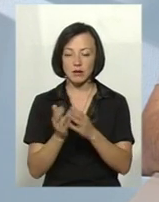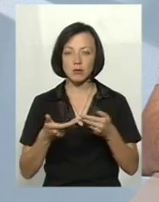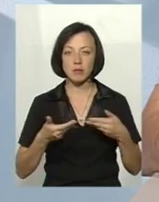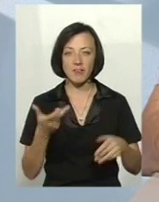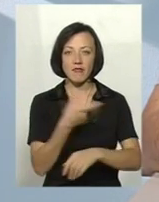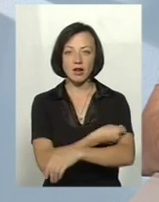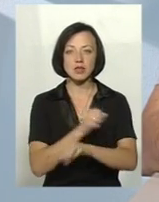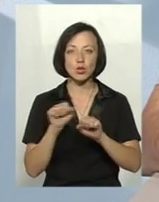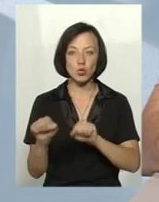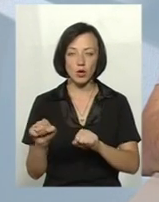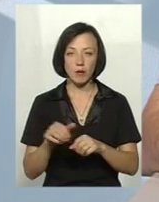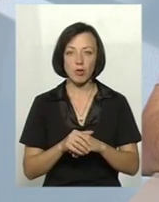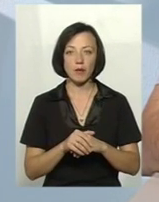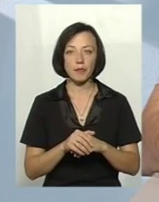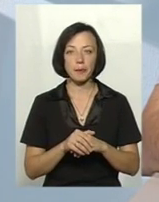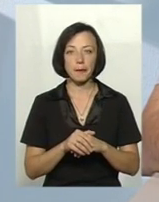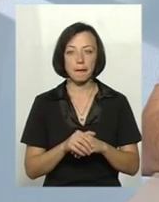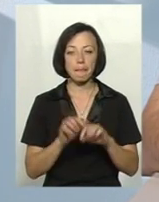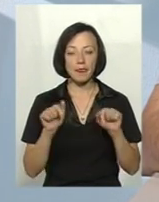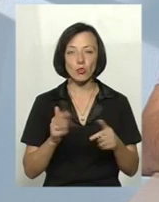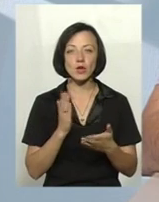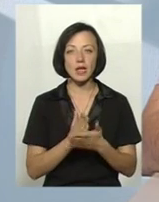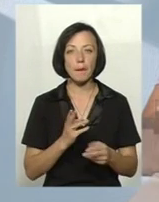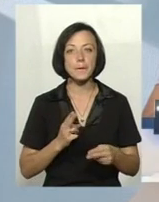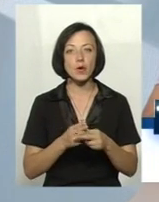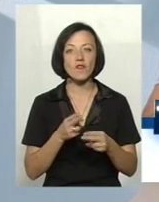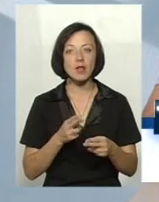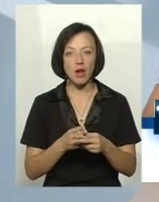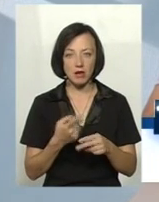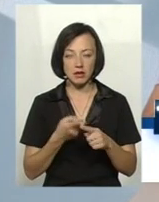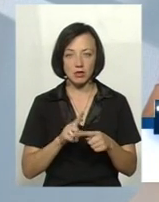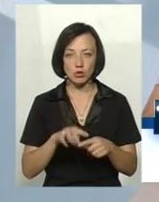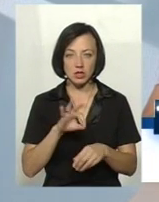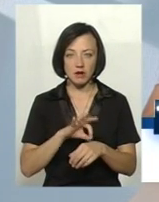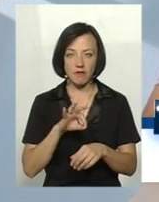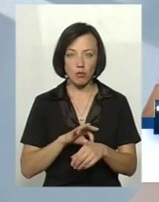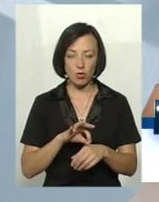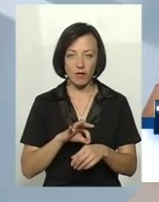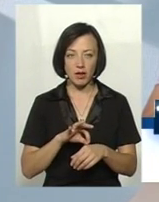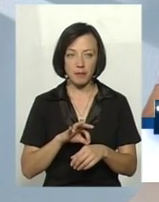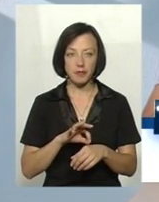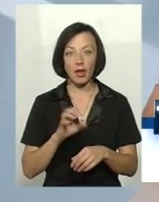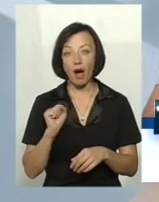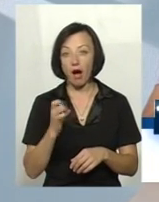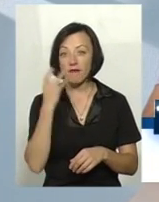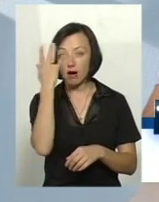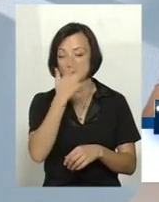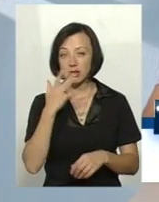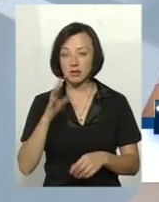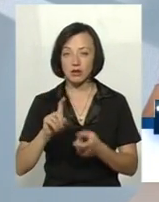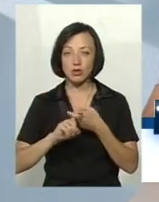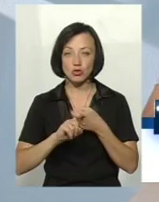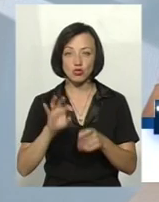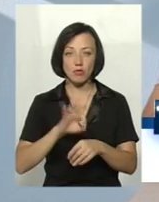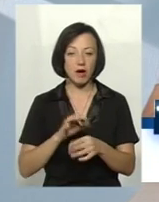вакцинуємо. Тобто, тут є профілактика цього захворювання, класичною чи ми, з африканською чи мою, ми на